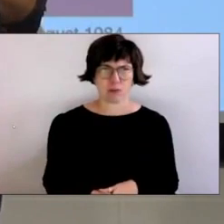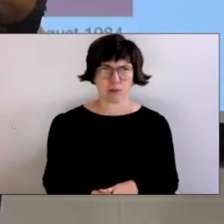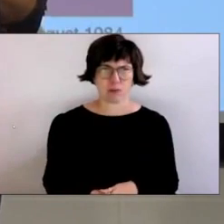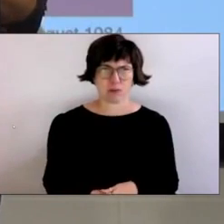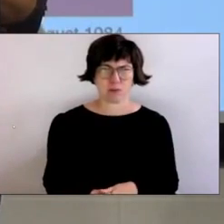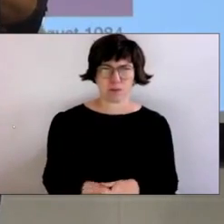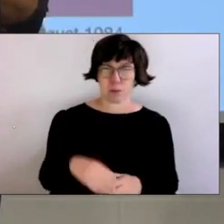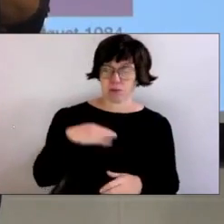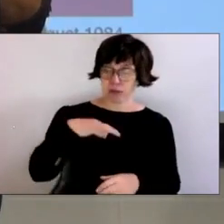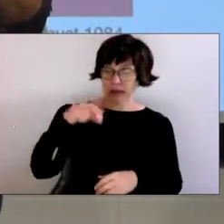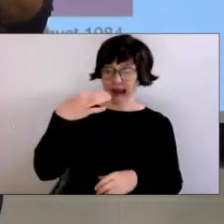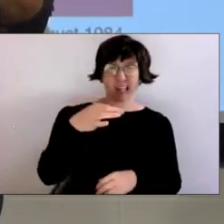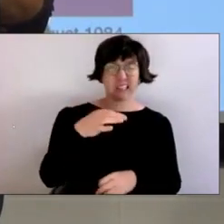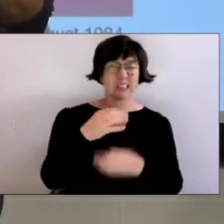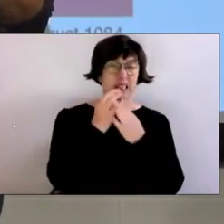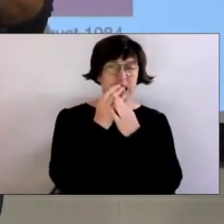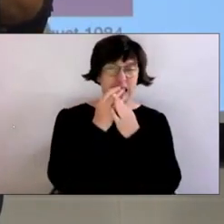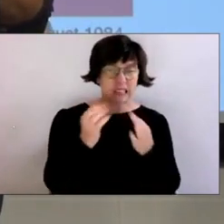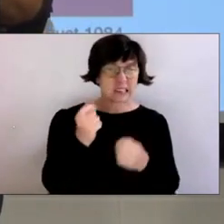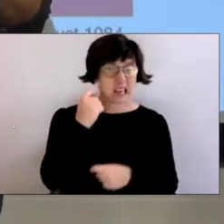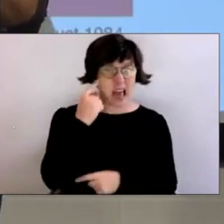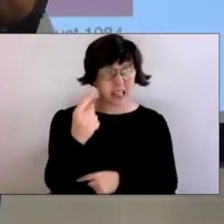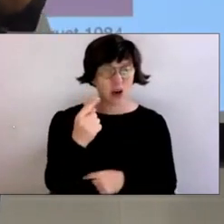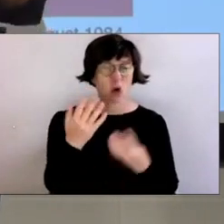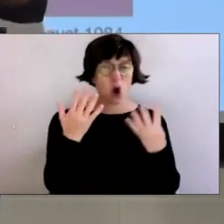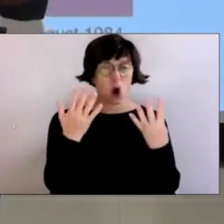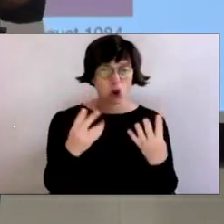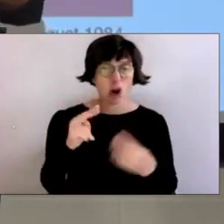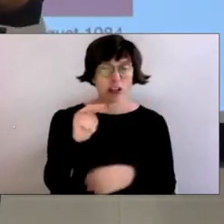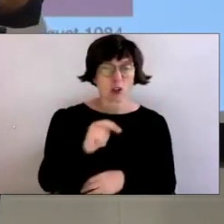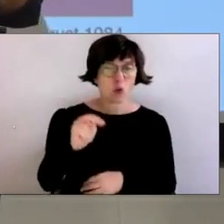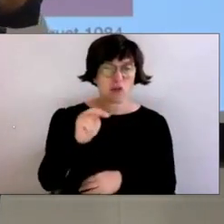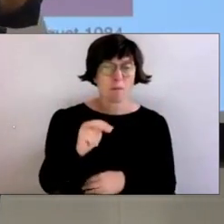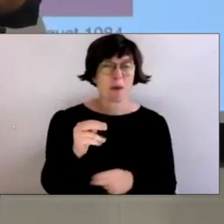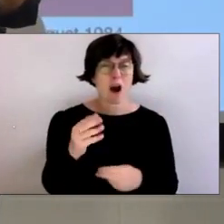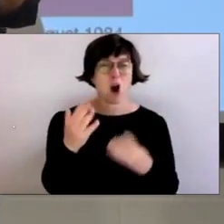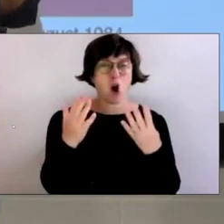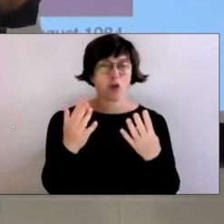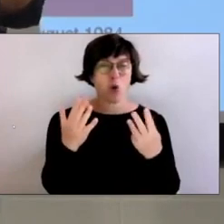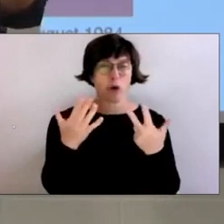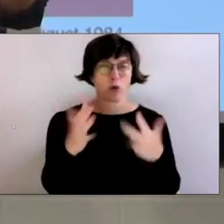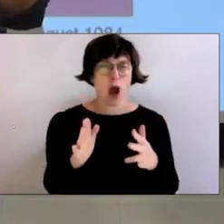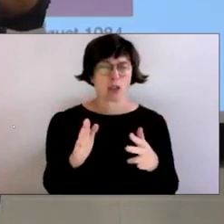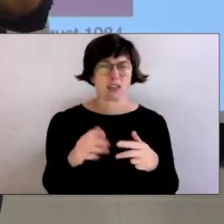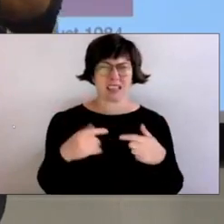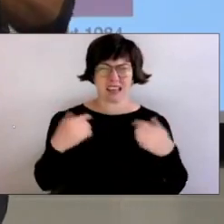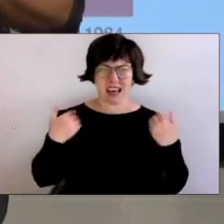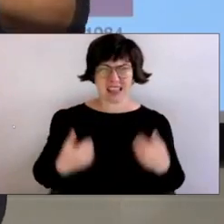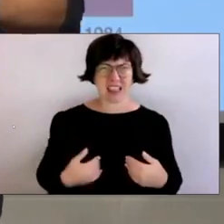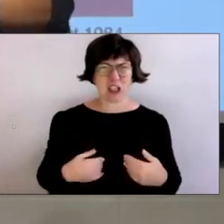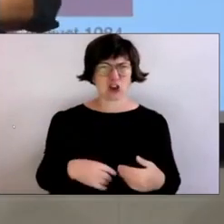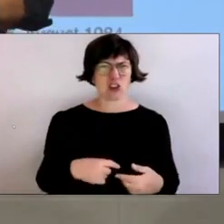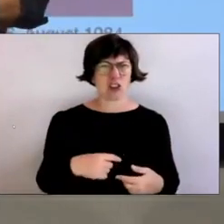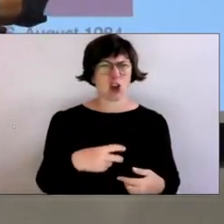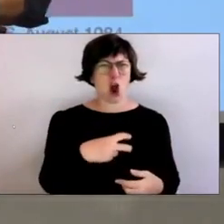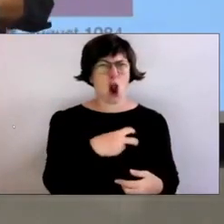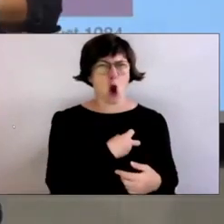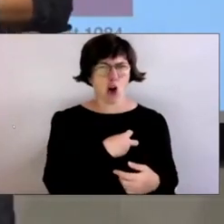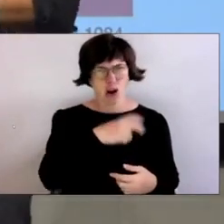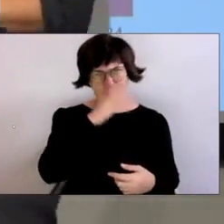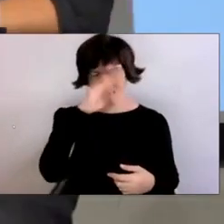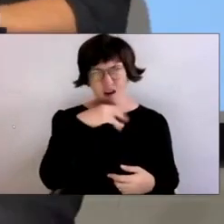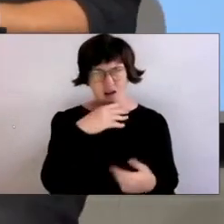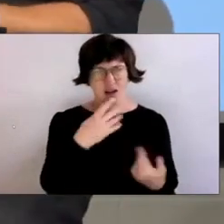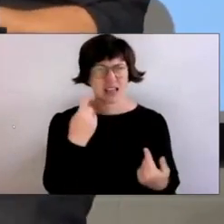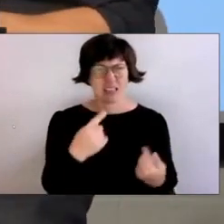Meine einzige detaillierte Erinnerung an den 9. November 1989 ist das Loch im T-Shirt von meinem Vater. Er hat sich